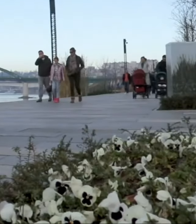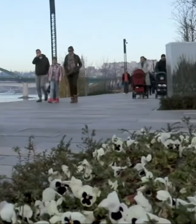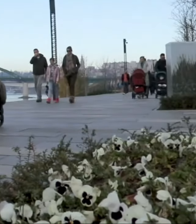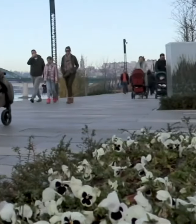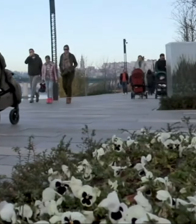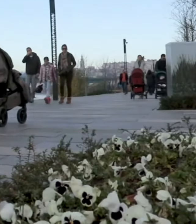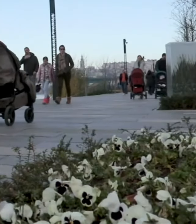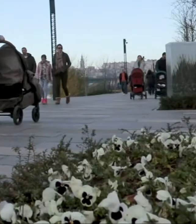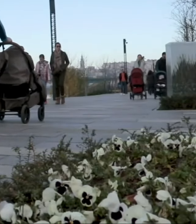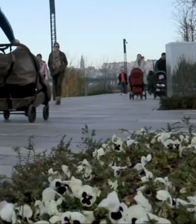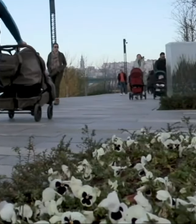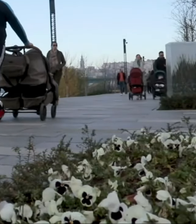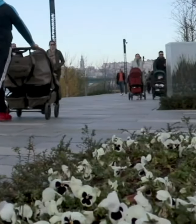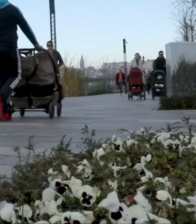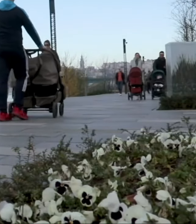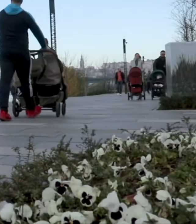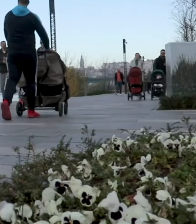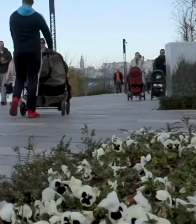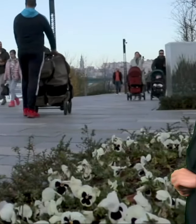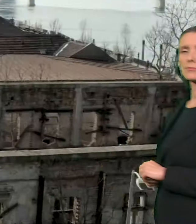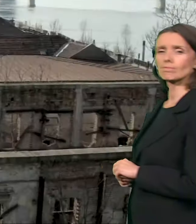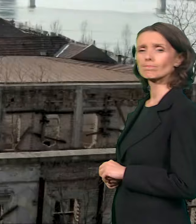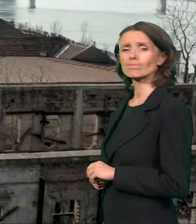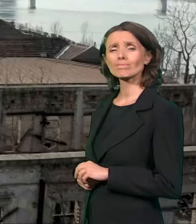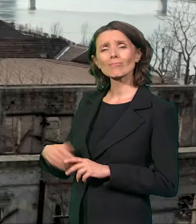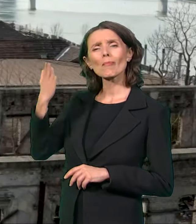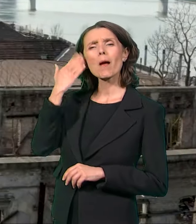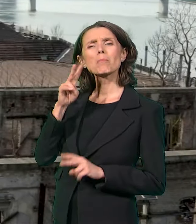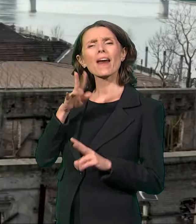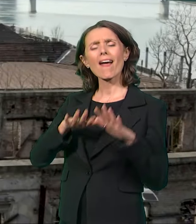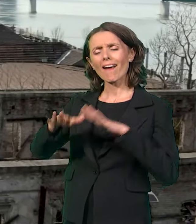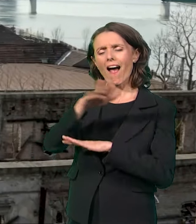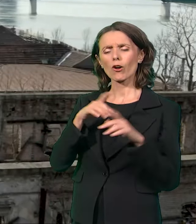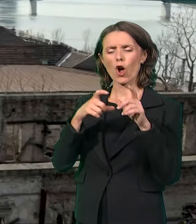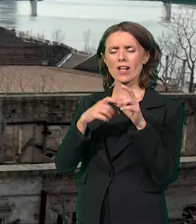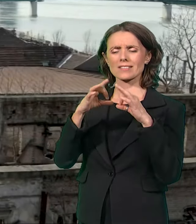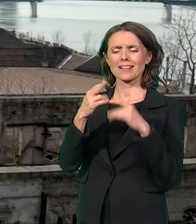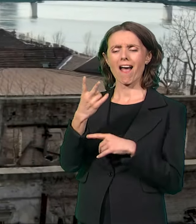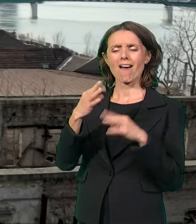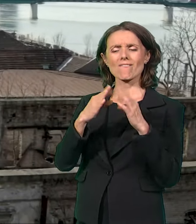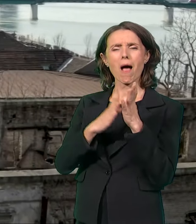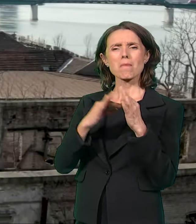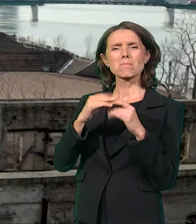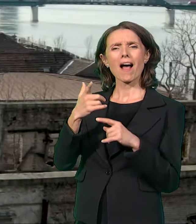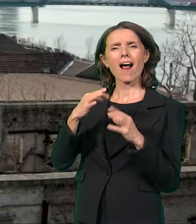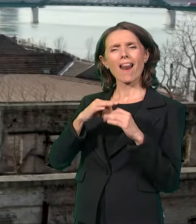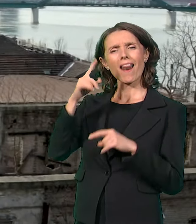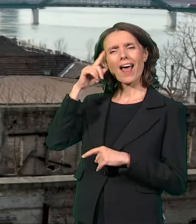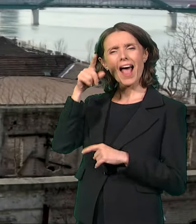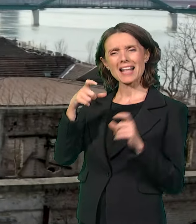Transcription Nesta je lagano nekadašnja Sava Mala. Stare građevine duž desne obale reke